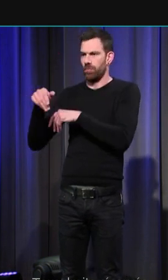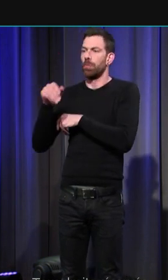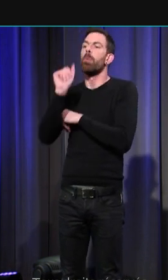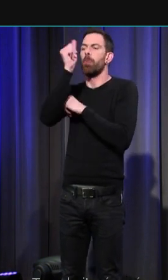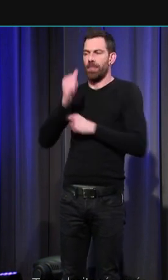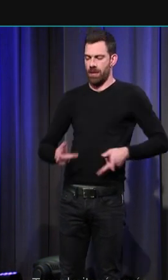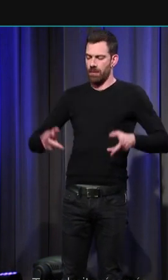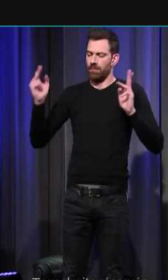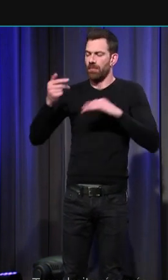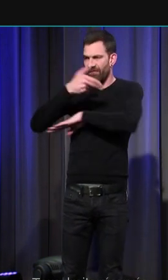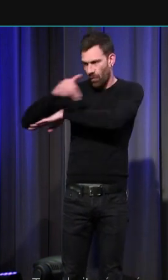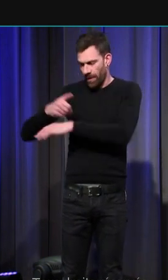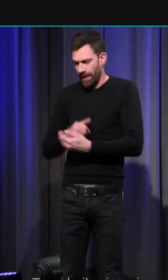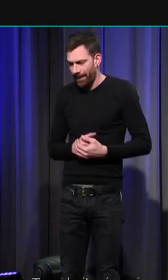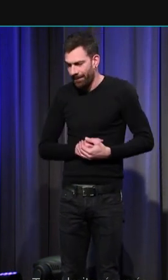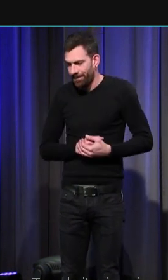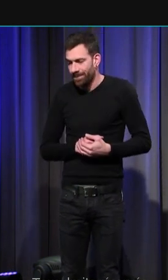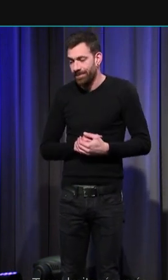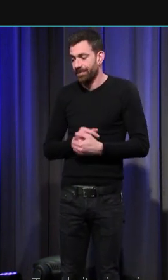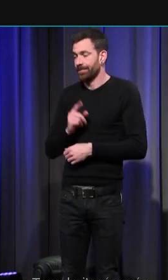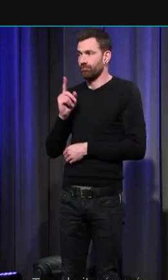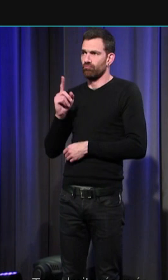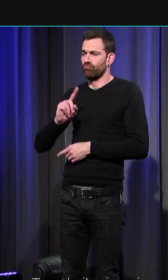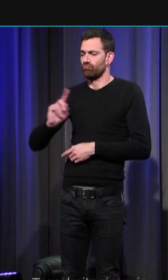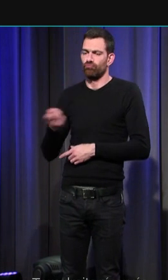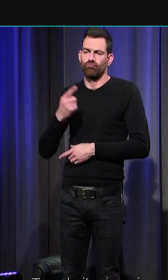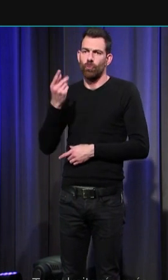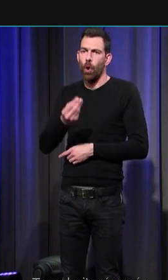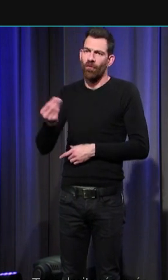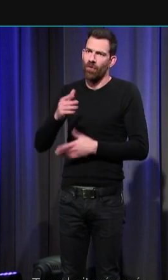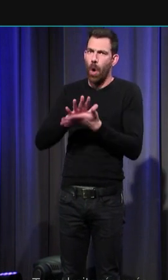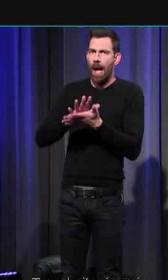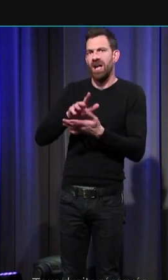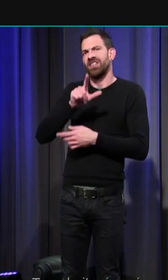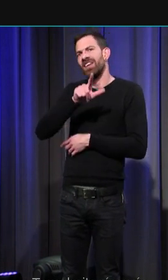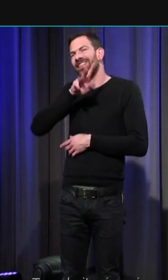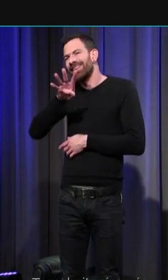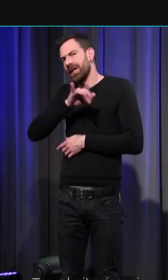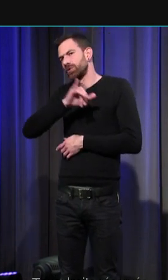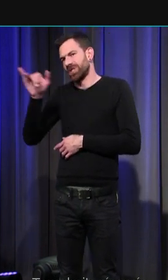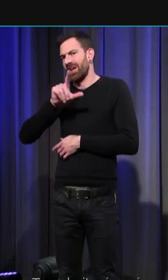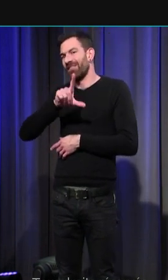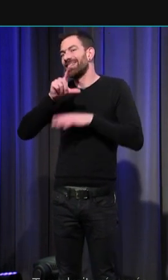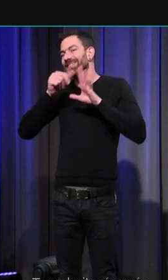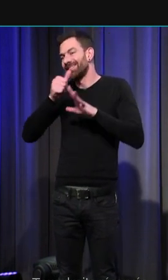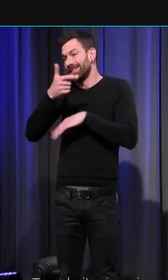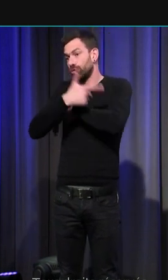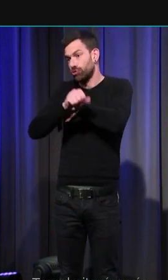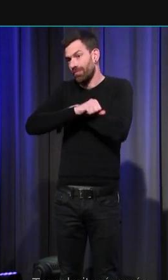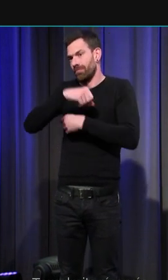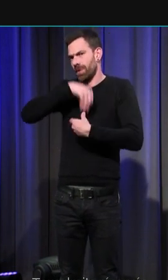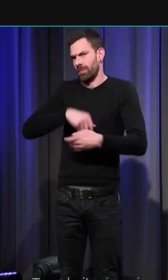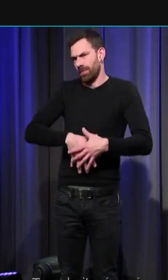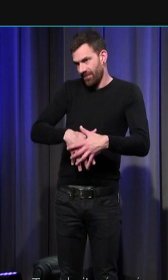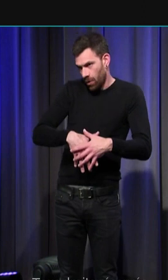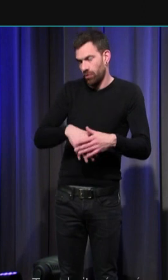série de fouilles alors ce sont des enfants qui sont âgés de 24 à 26 semaines in utero vous imaginez à